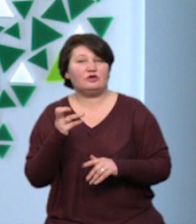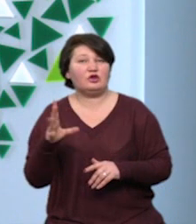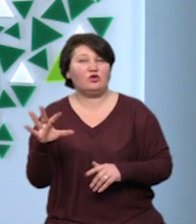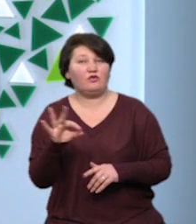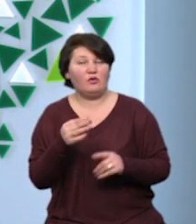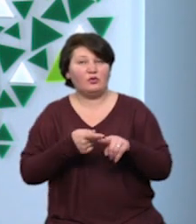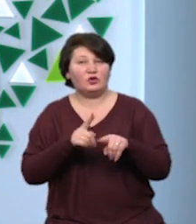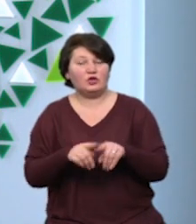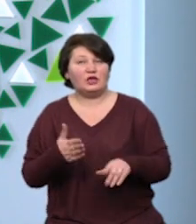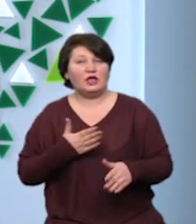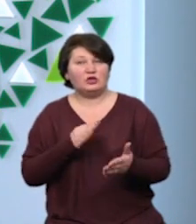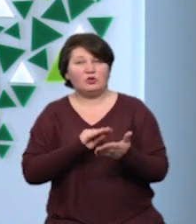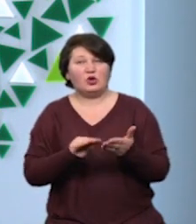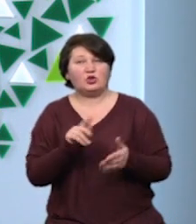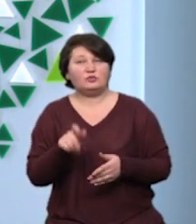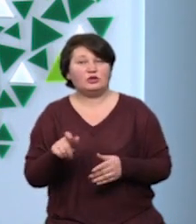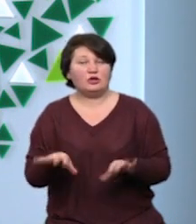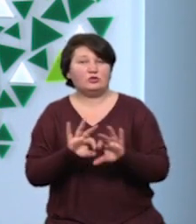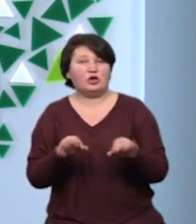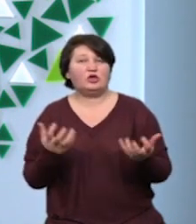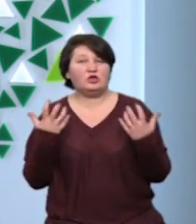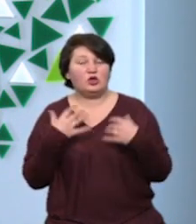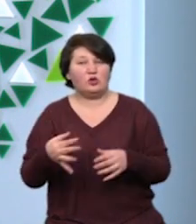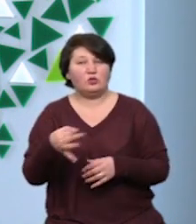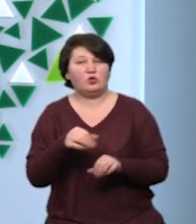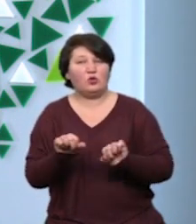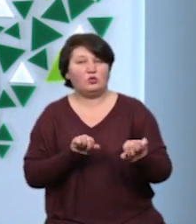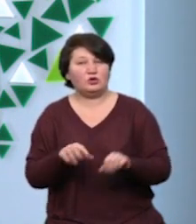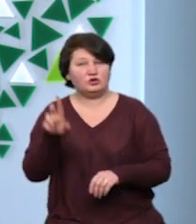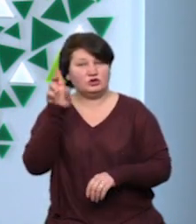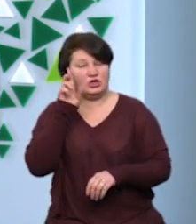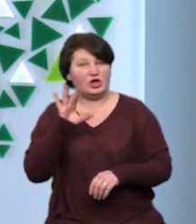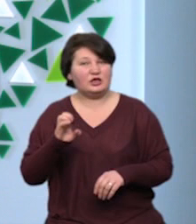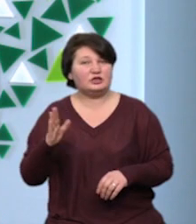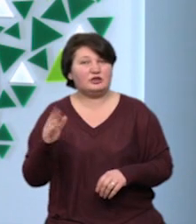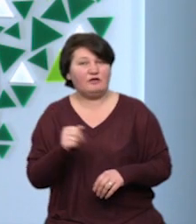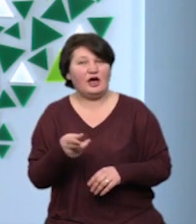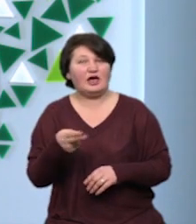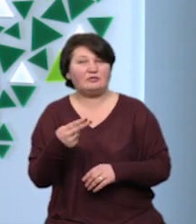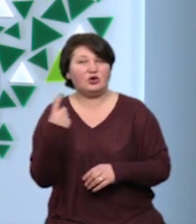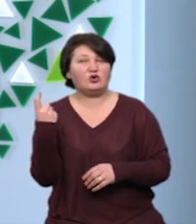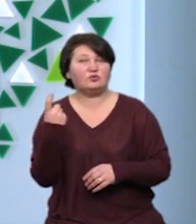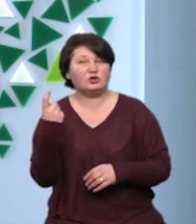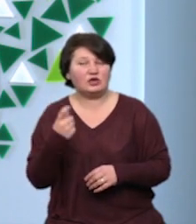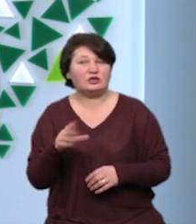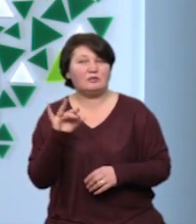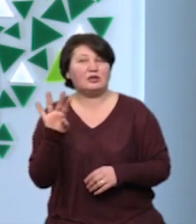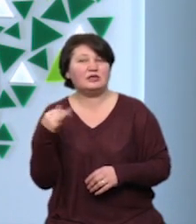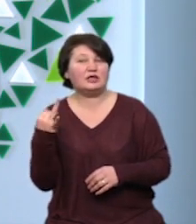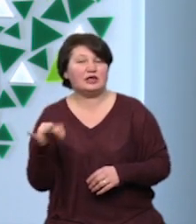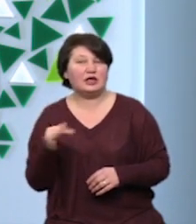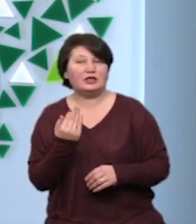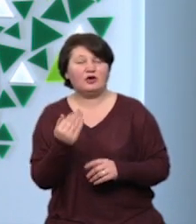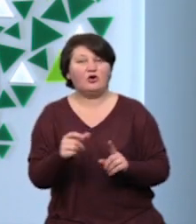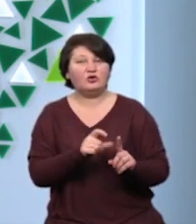Про це сьогодні нашим кореспондентом розповів начальник обласного управління Держагентства рибного господарства Любомир Стримбіцький. За його